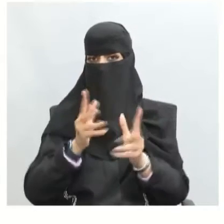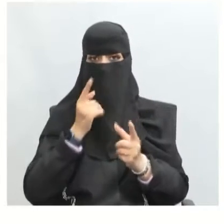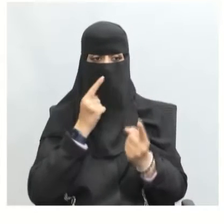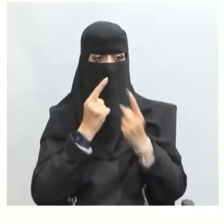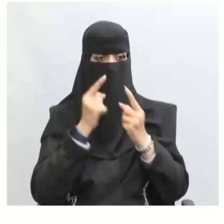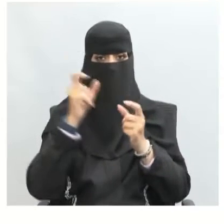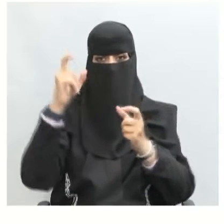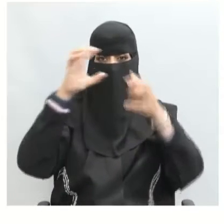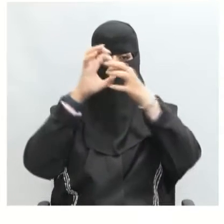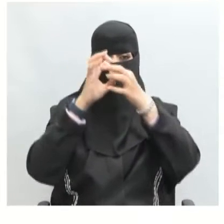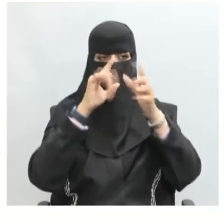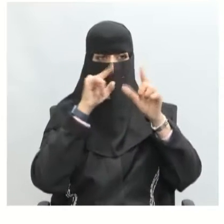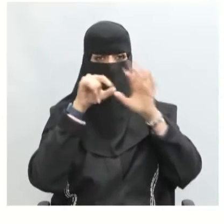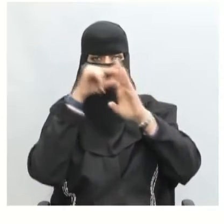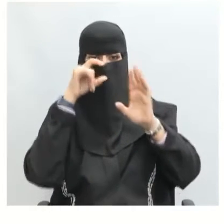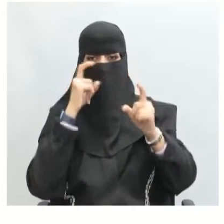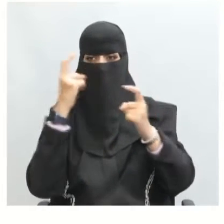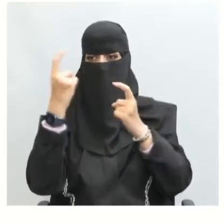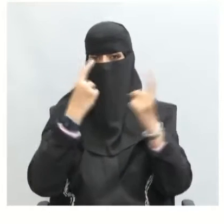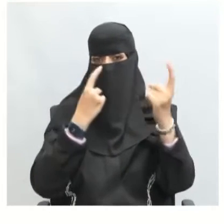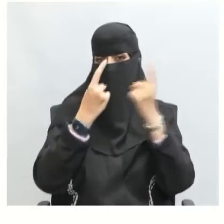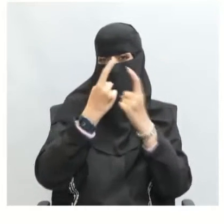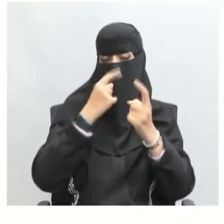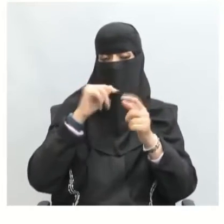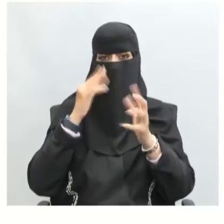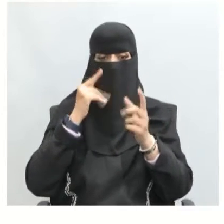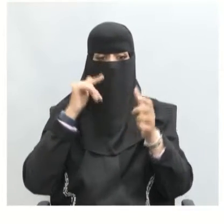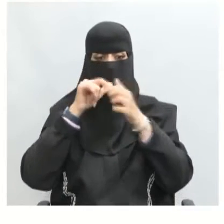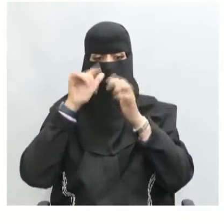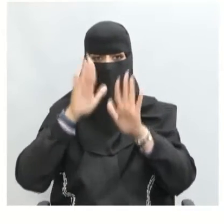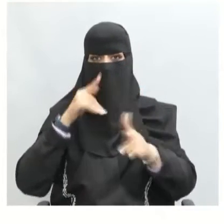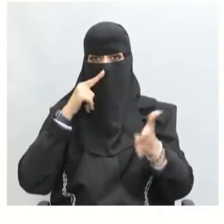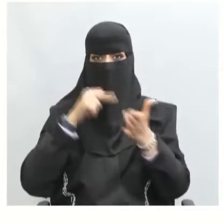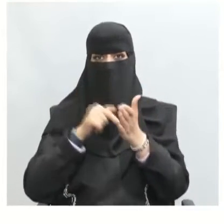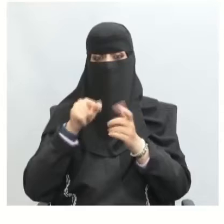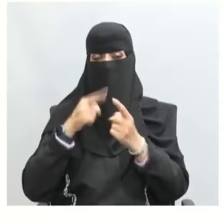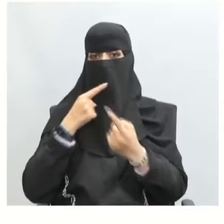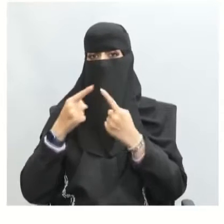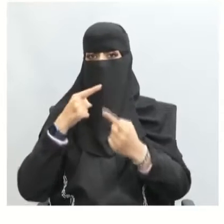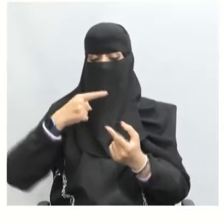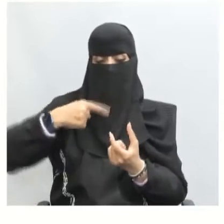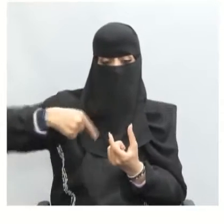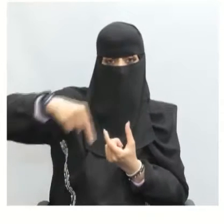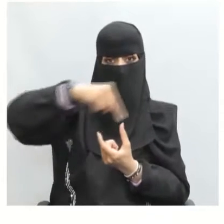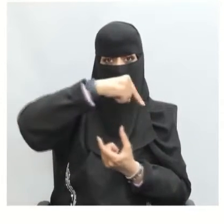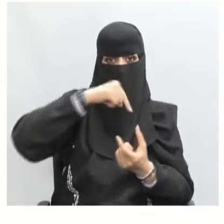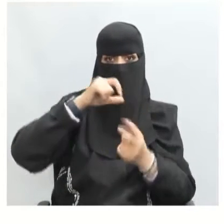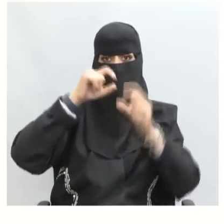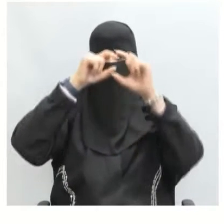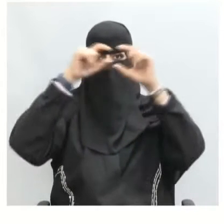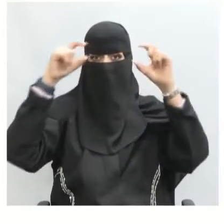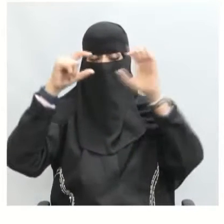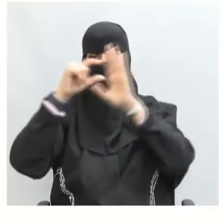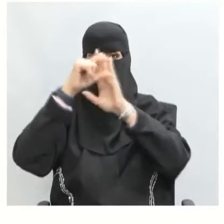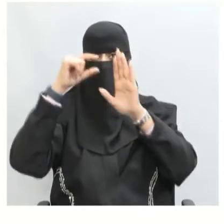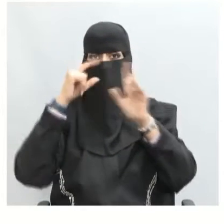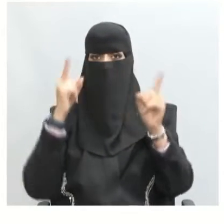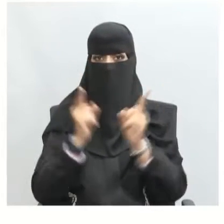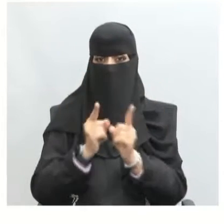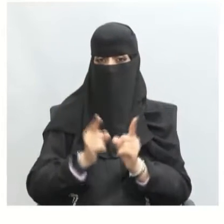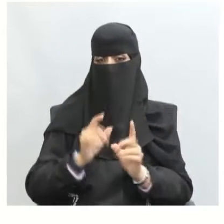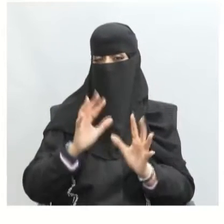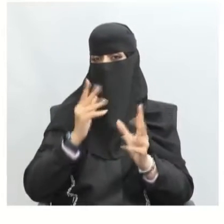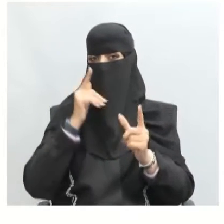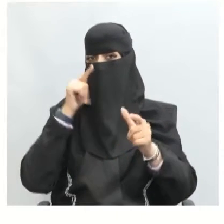الأراء المتعلقة بها إذن ذكرنا أن الحوار هو يدور حول قضية محددة أو